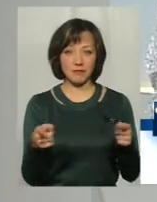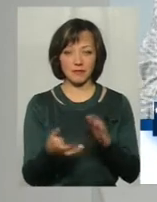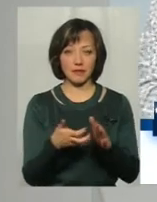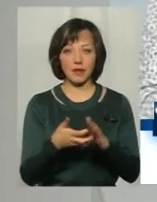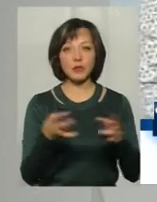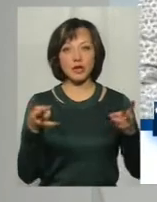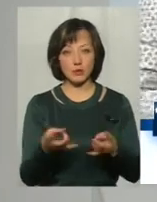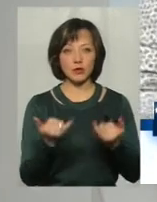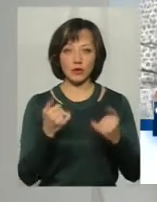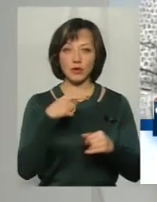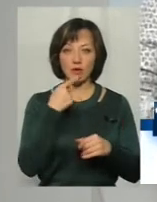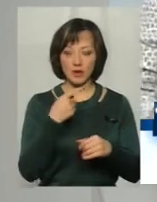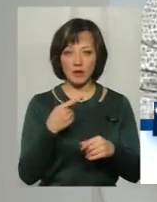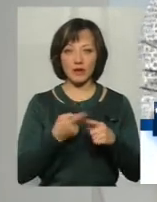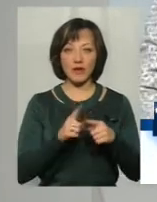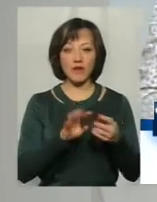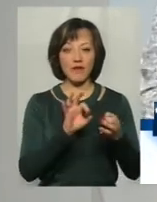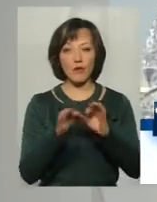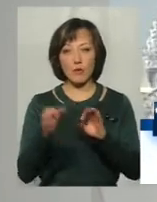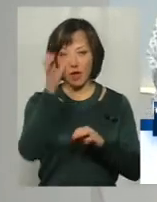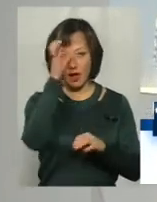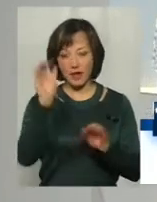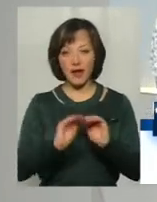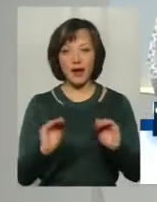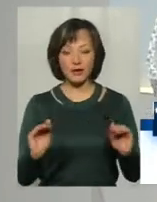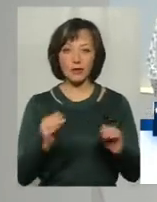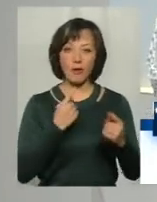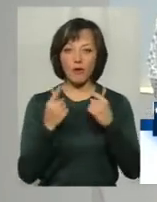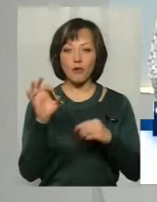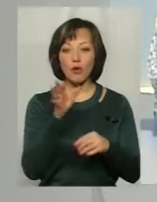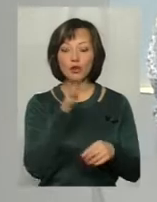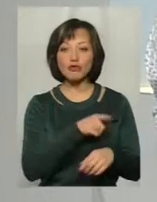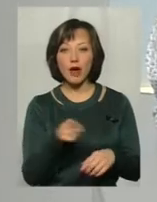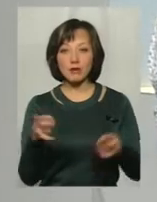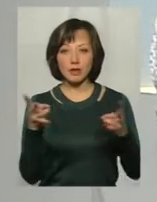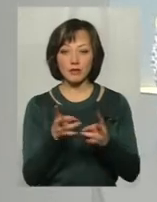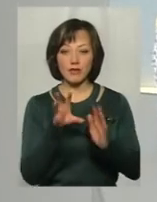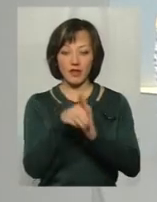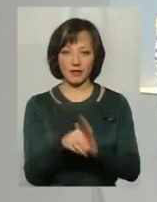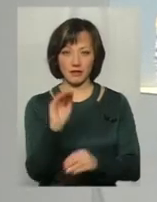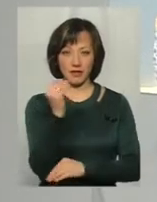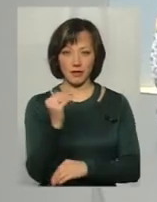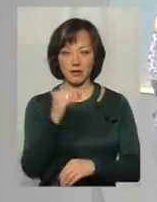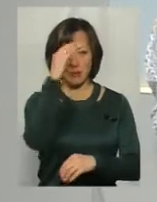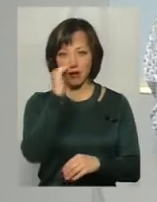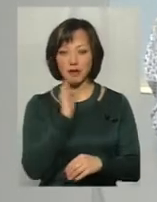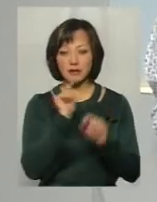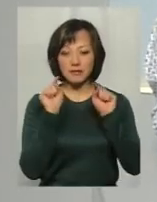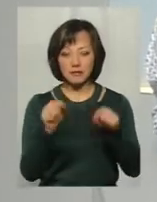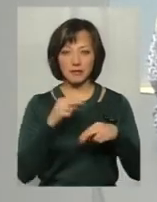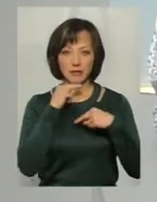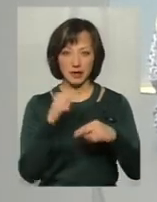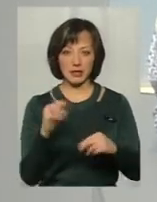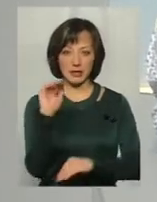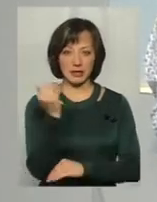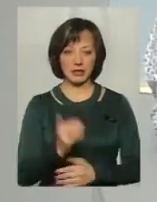потрібно? Оскільки ми сьогодні виводимо все ж таки формулу геніальності, то давайте поговоримо про той час, який мають батьки, все ж